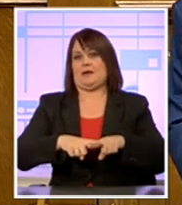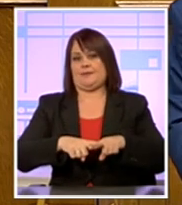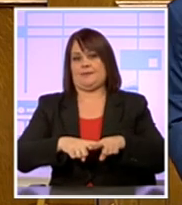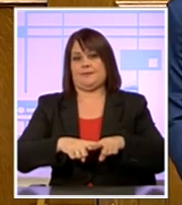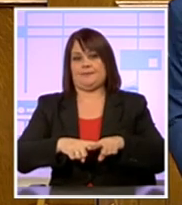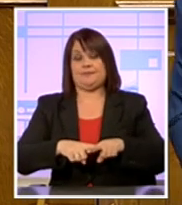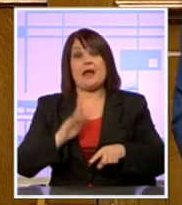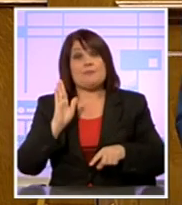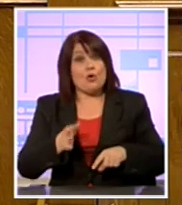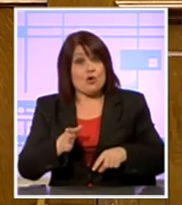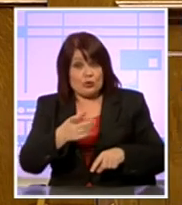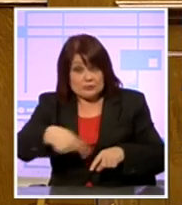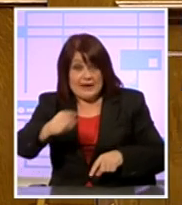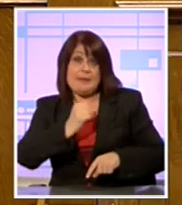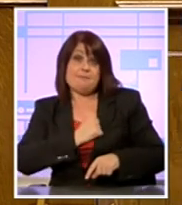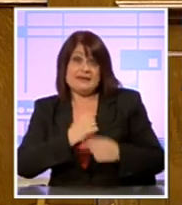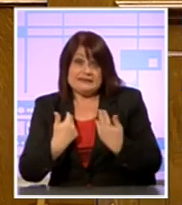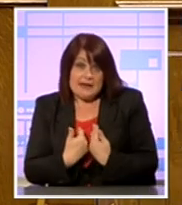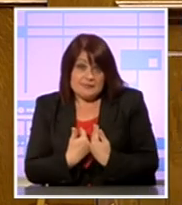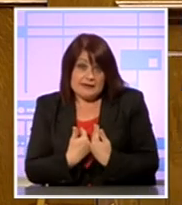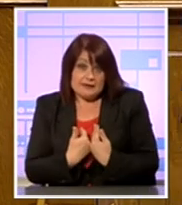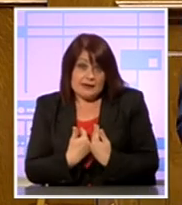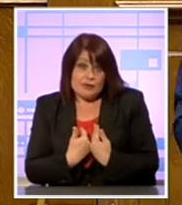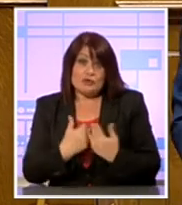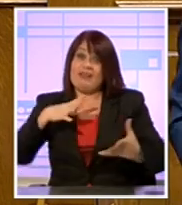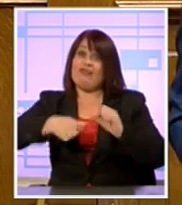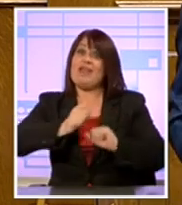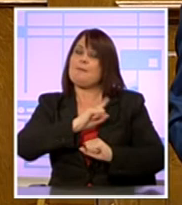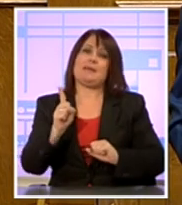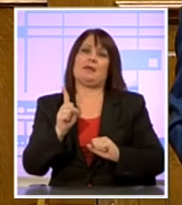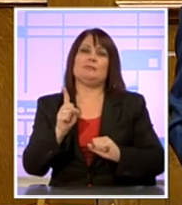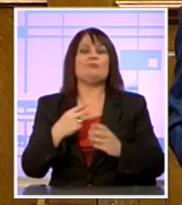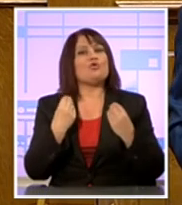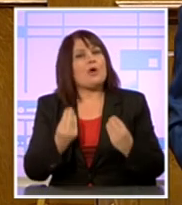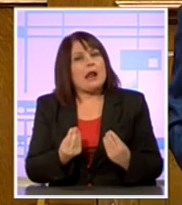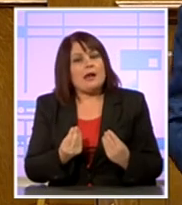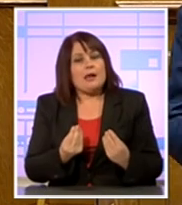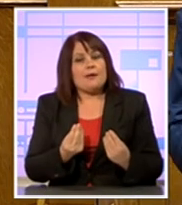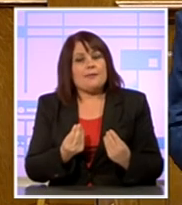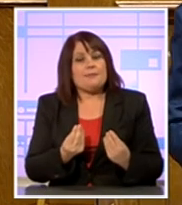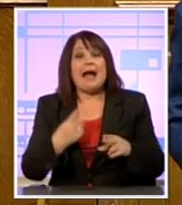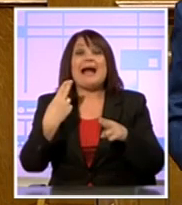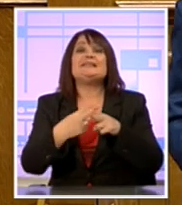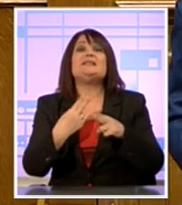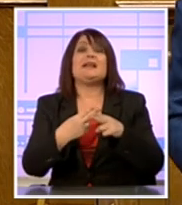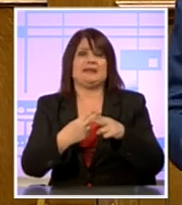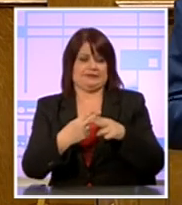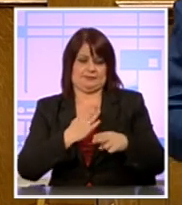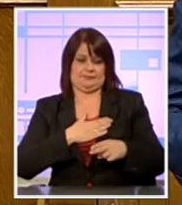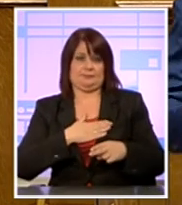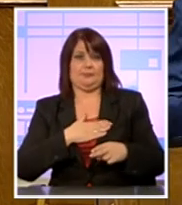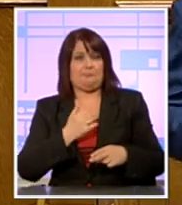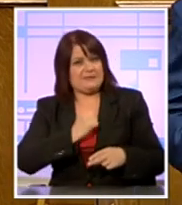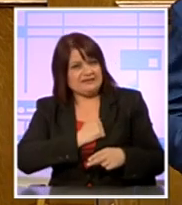Αν μπορώ να πείσω με τις πράξεις μου, ότι αντί να υπηρετήσουμε την βία, μπορούμε να υπηρετήσουμε αξίες. Ότι